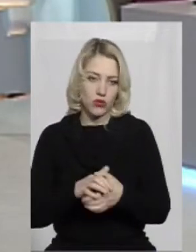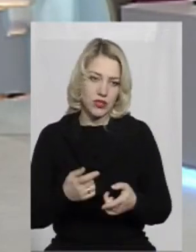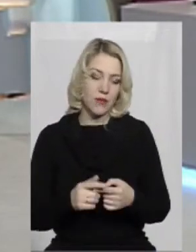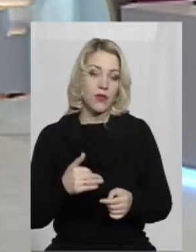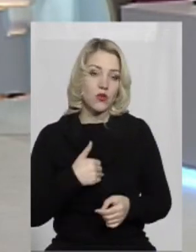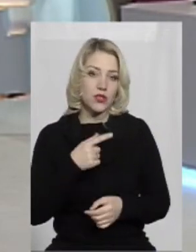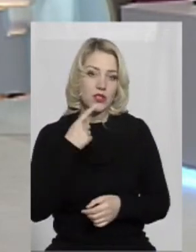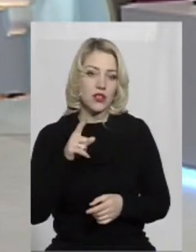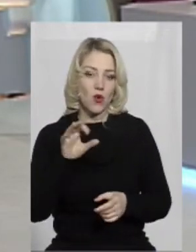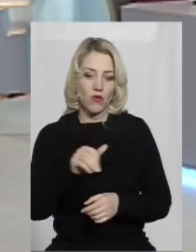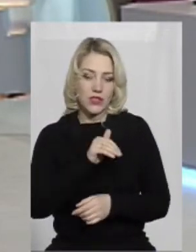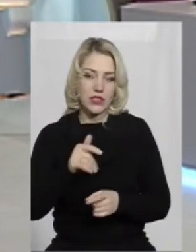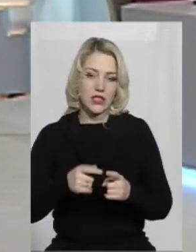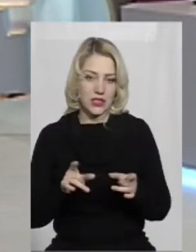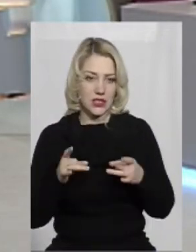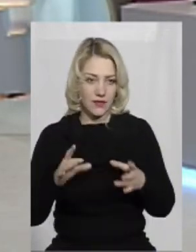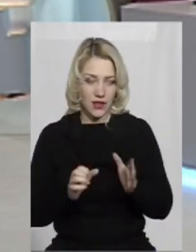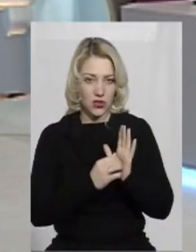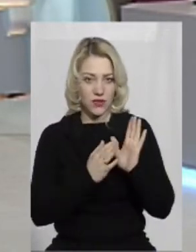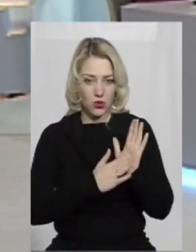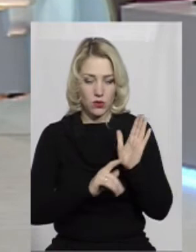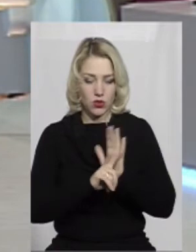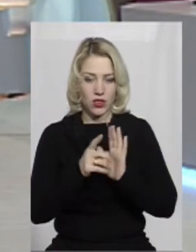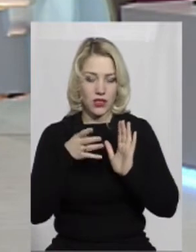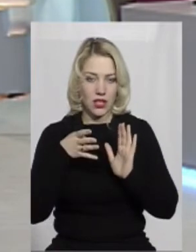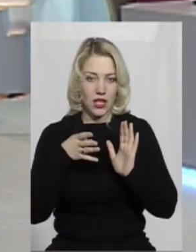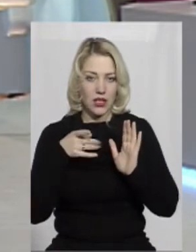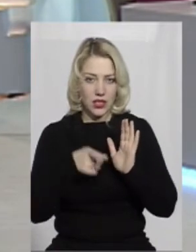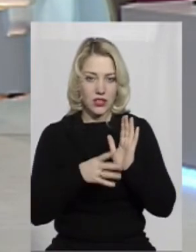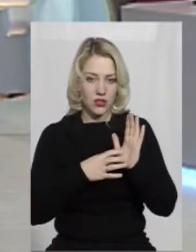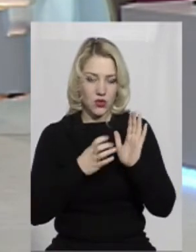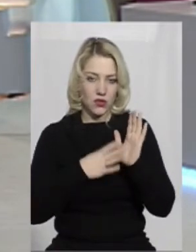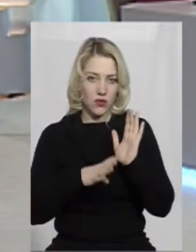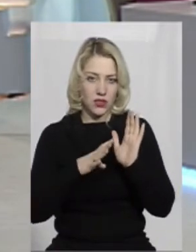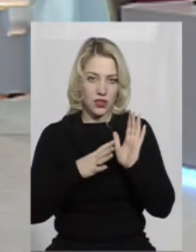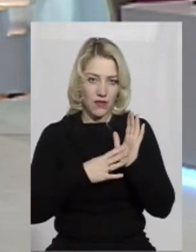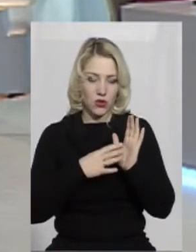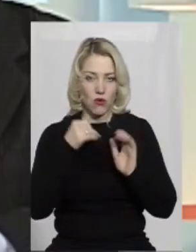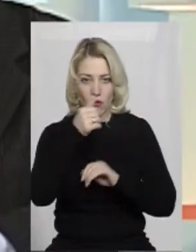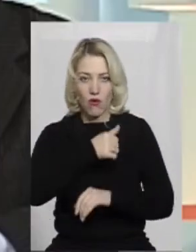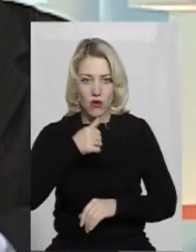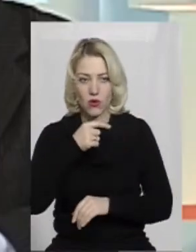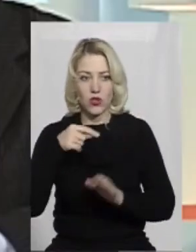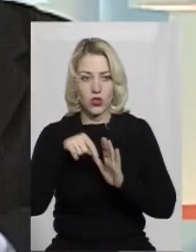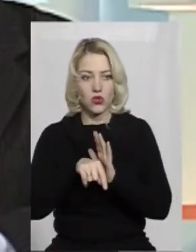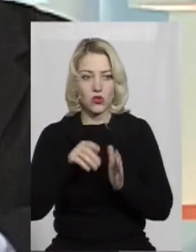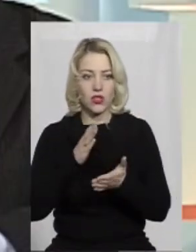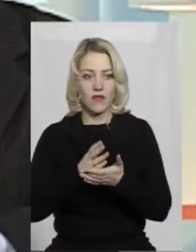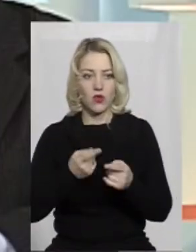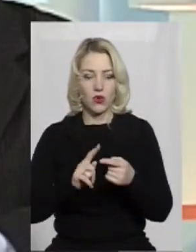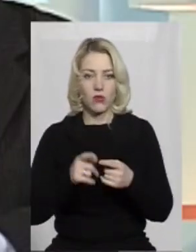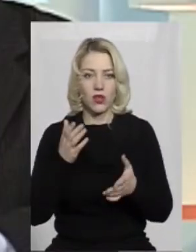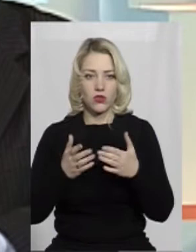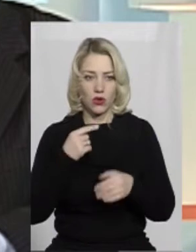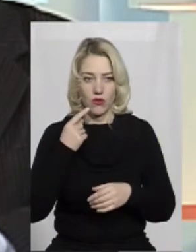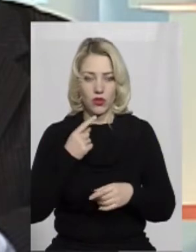все, хочу сказати, що офіційно це свято святкується починаючи з 1999 року. Суть полягає в тому, як вже